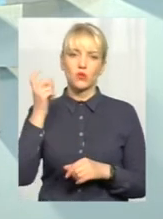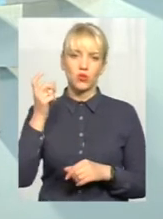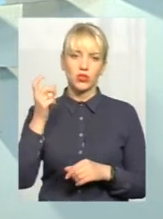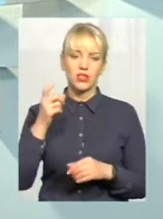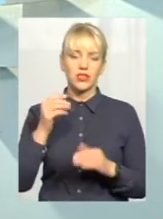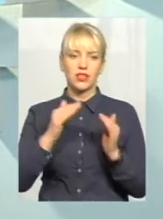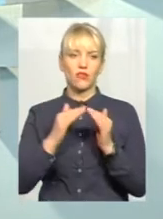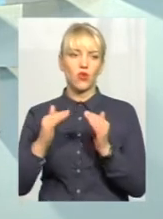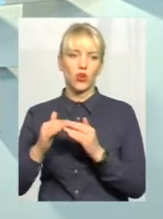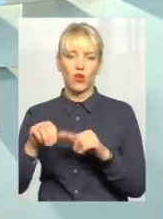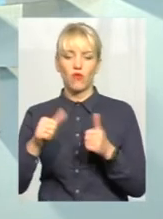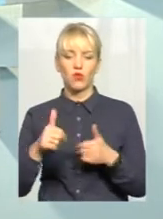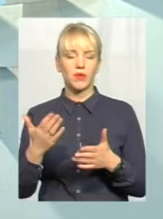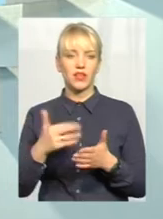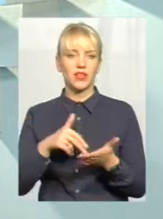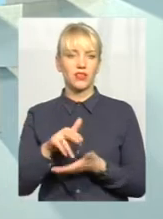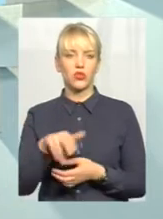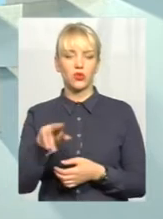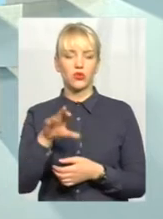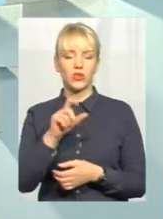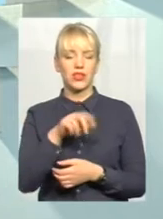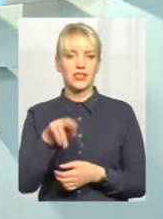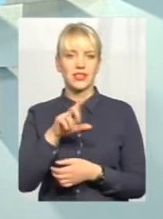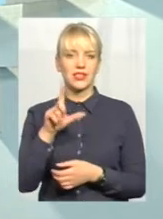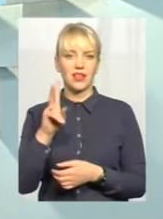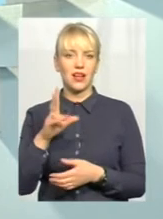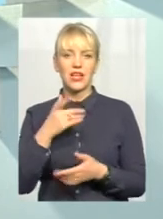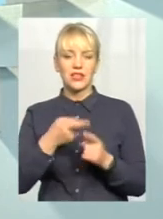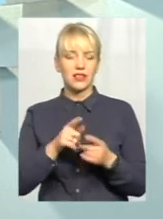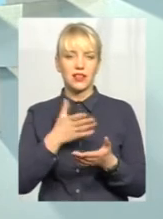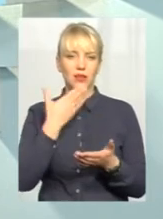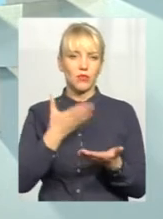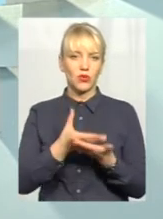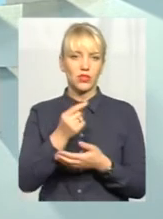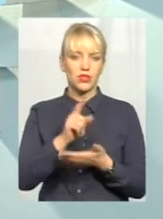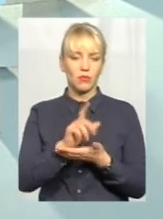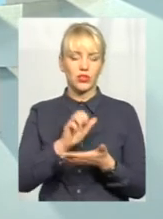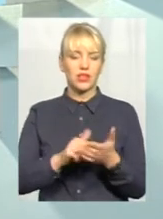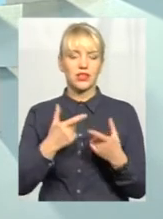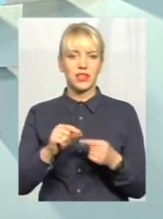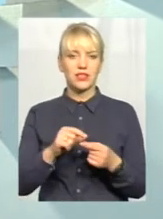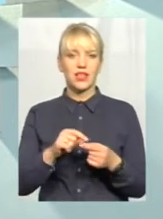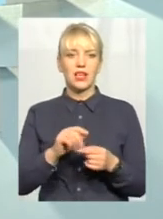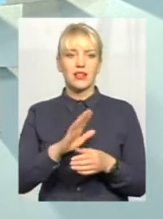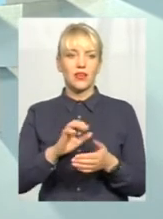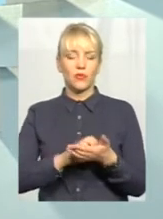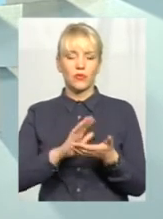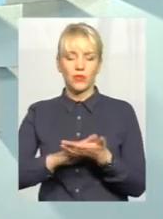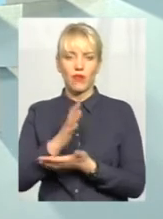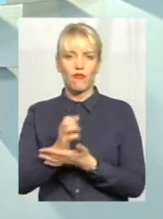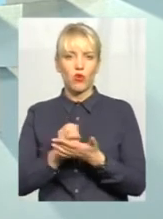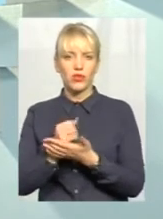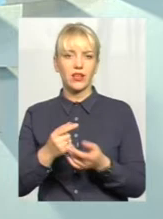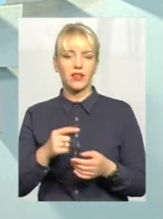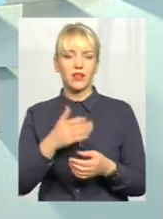оформлення яких не дійшло до ДЗК, і, відповідно, за них не платиться податок. Десь резервний фонд не до кінця облікований. І,